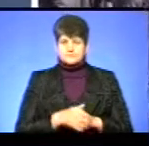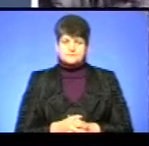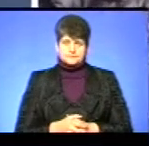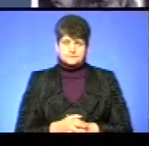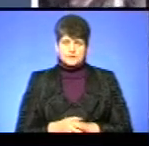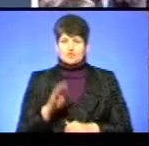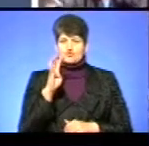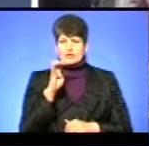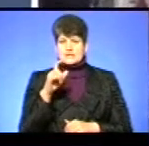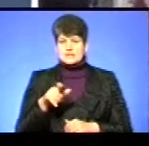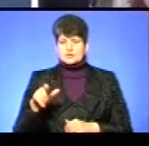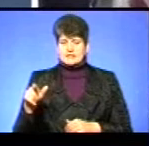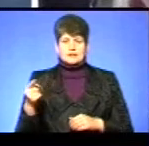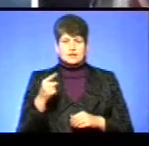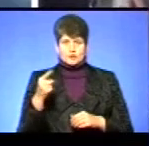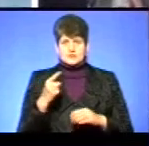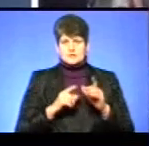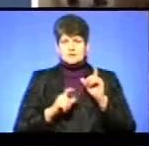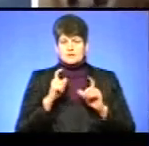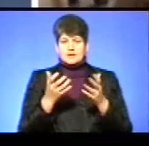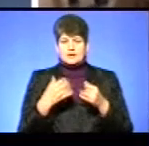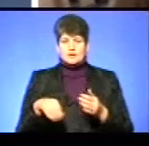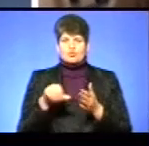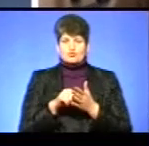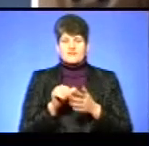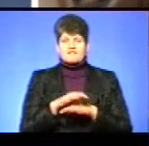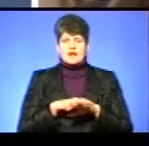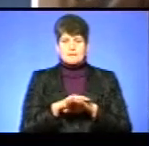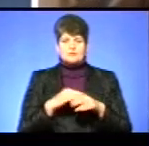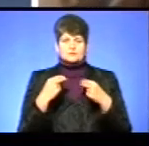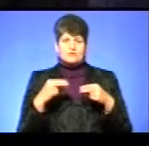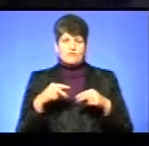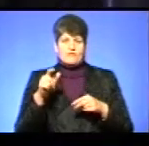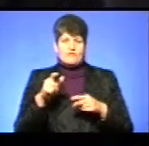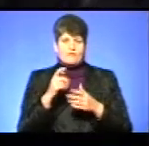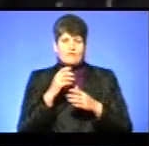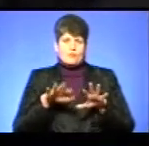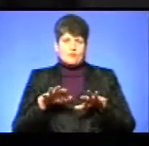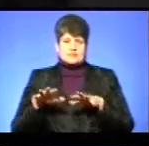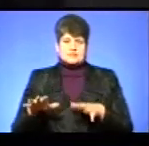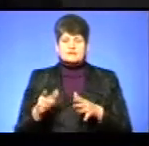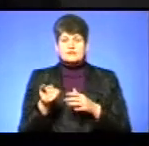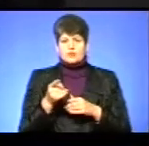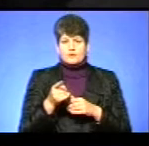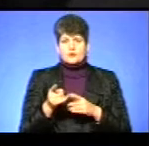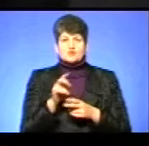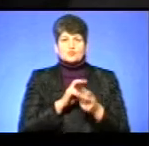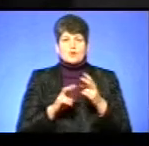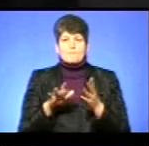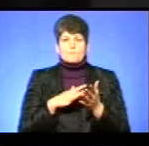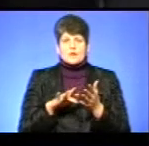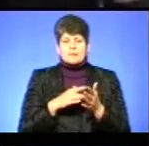400 студентів тернопільських вишів взяли участь у ярмарку вакансій у Тернополі. Чекаю у сфері бухгалтерії, оскільки ми є